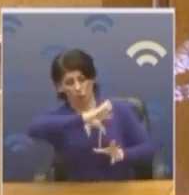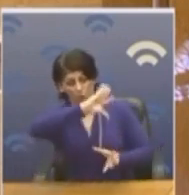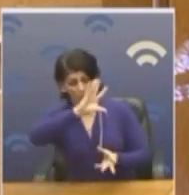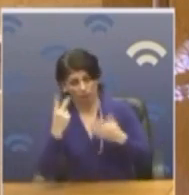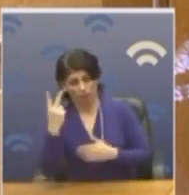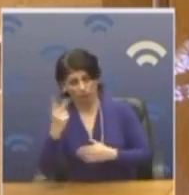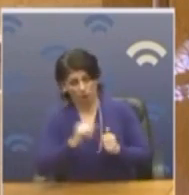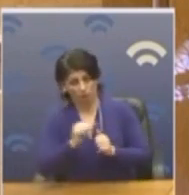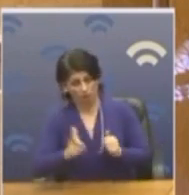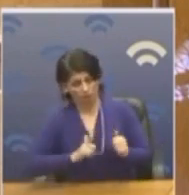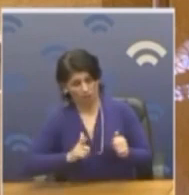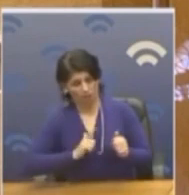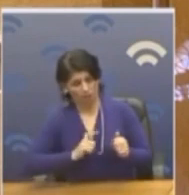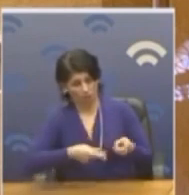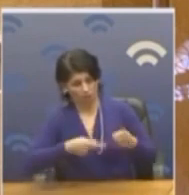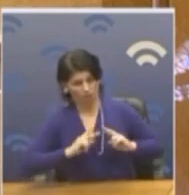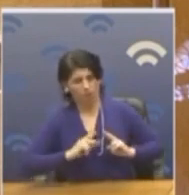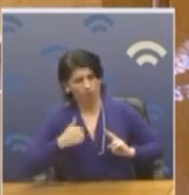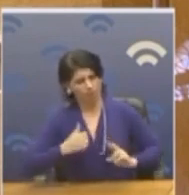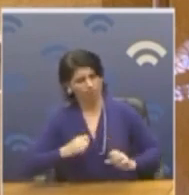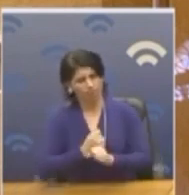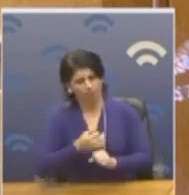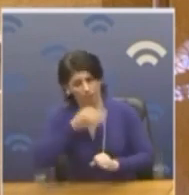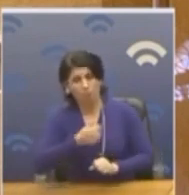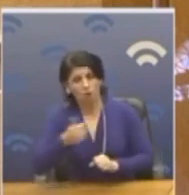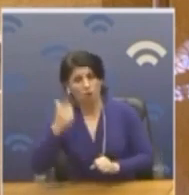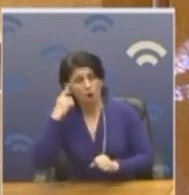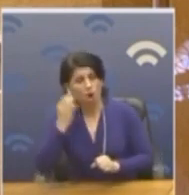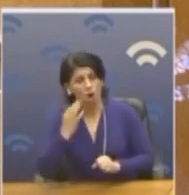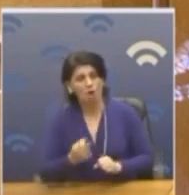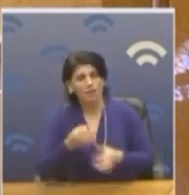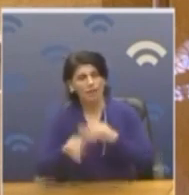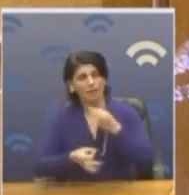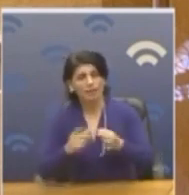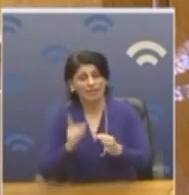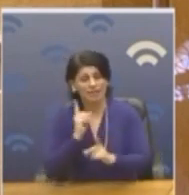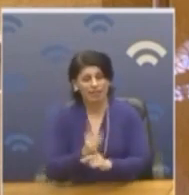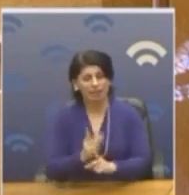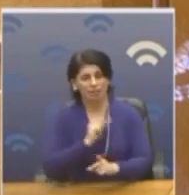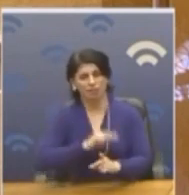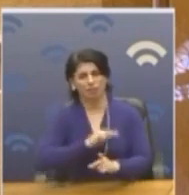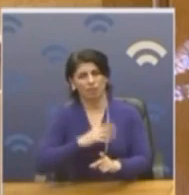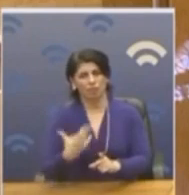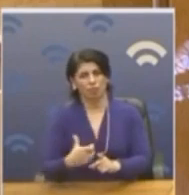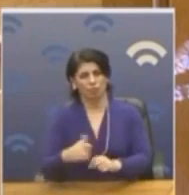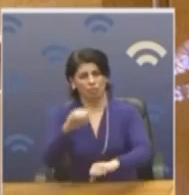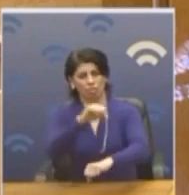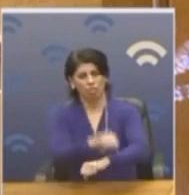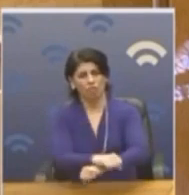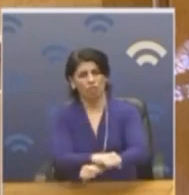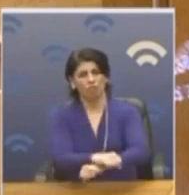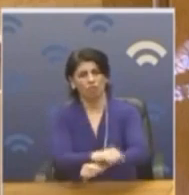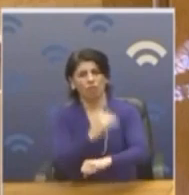Δύο μήνες τώρα Εμείς θα συνεχίσουμε να λέμε Ότι η μόνη λογική εξήγηση Είναι συγκεκριμένα συμφέροντα Τα οποία σας έχουν δέσμιους Και δεν σας